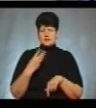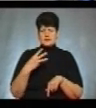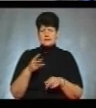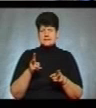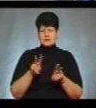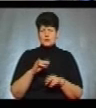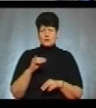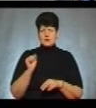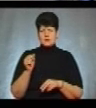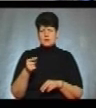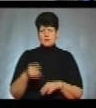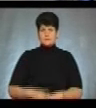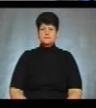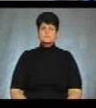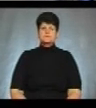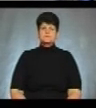з ЮА Тернопіль.